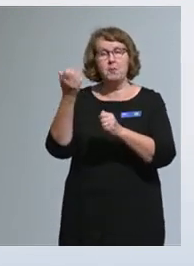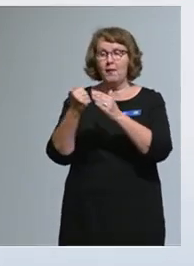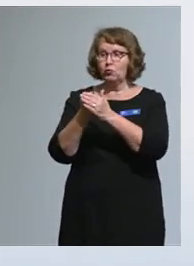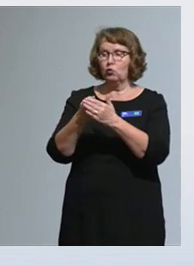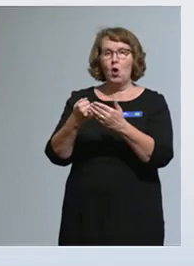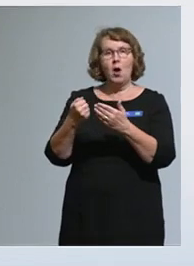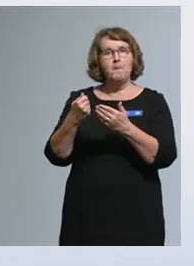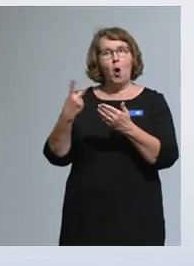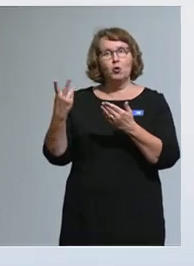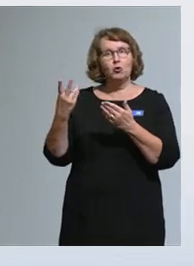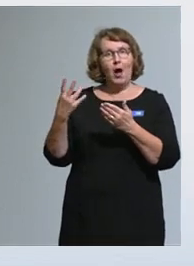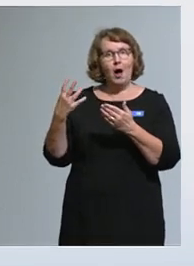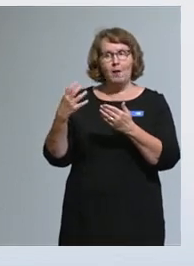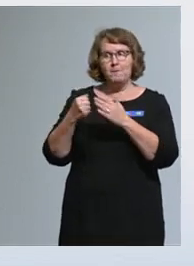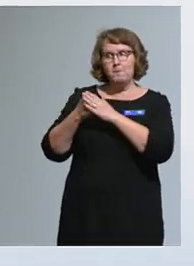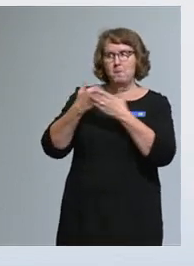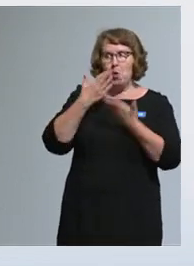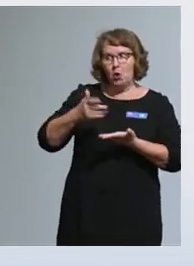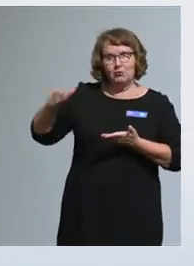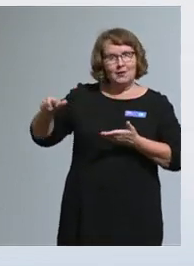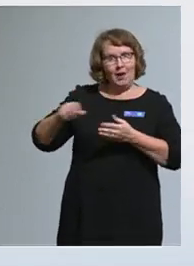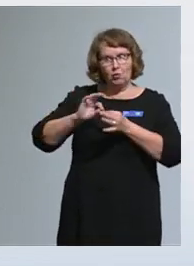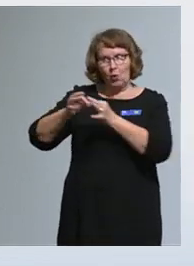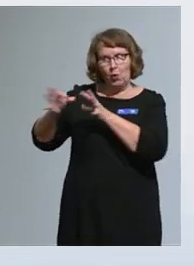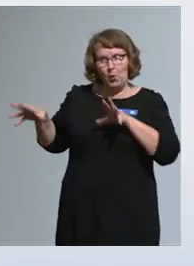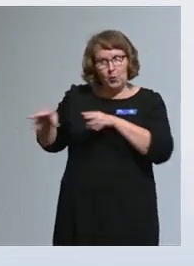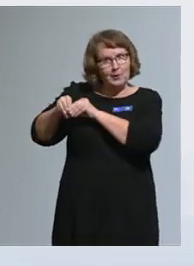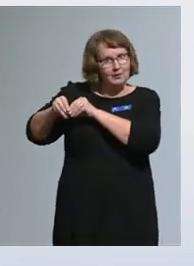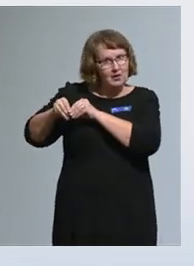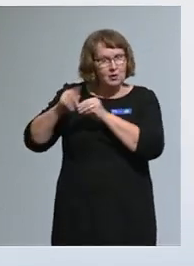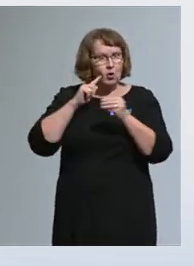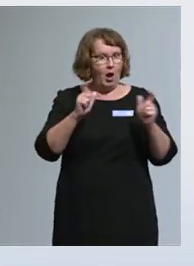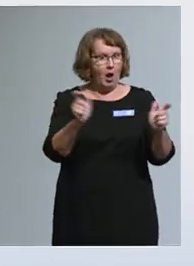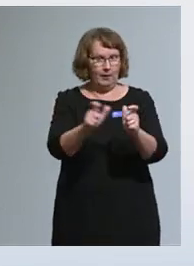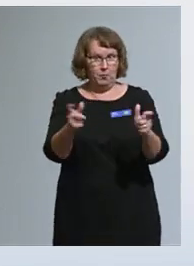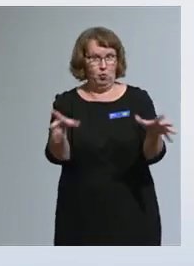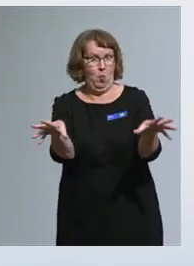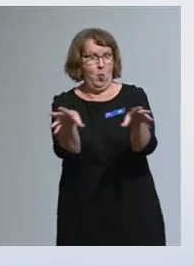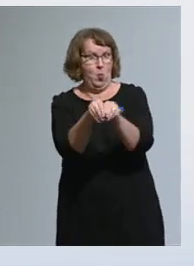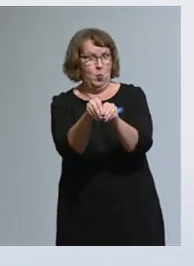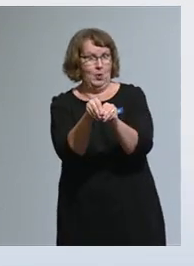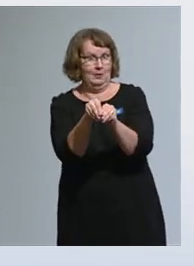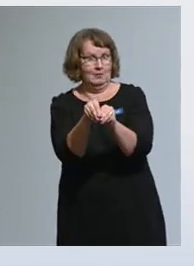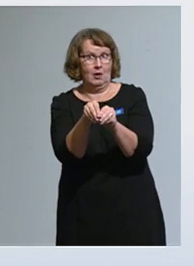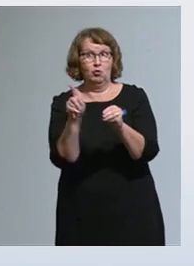ja myös hakijat kokoavat voimiaan ja toteuttavat yhteisiä kehittämishankkeita.